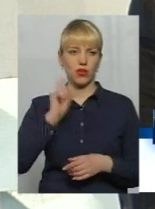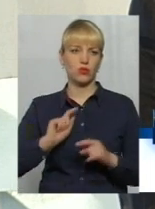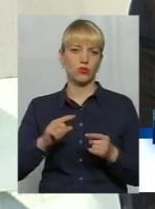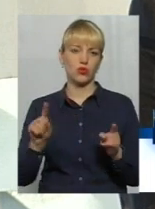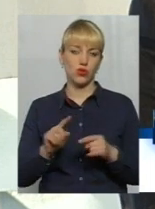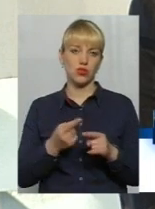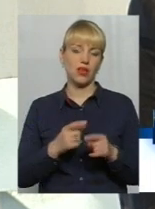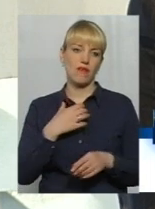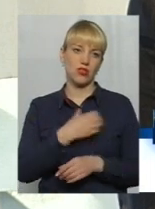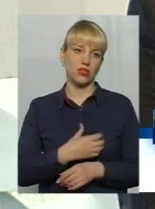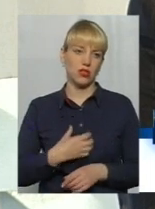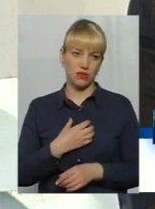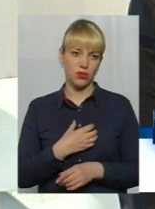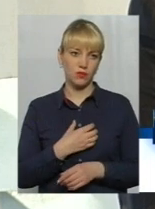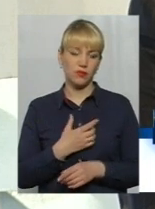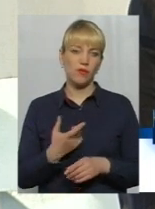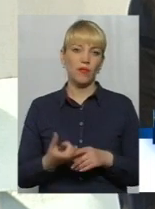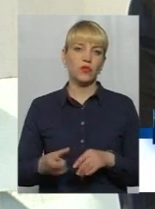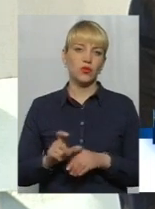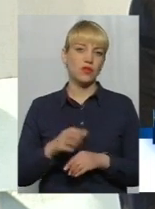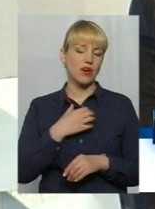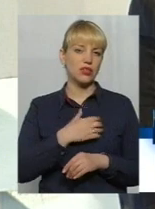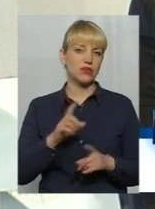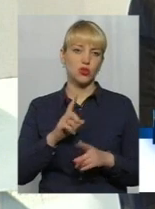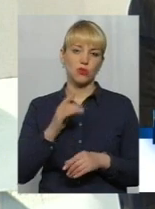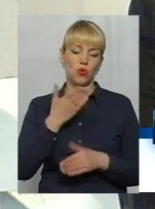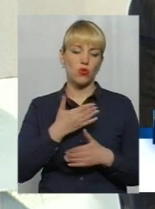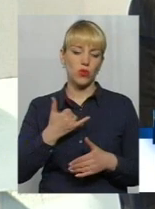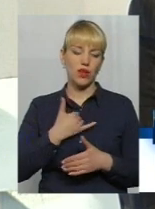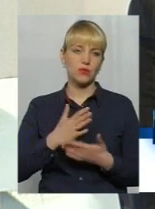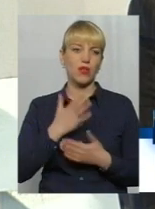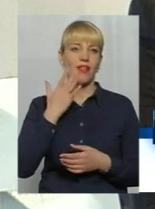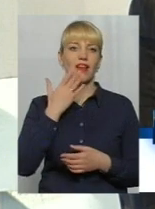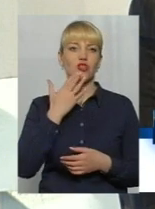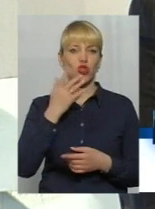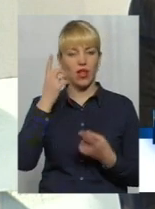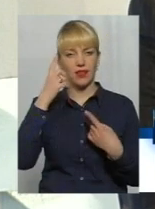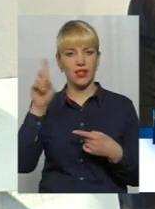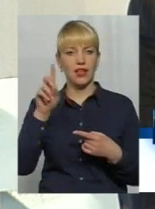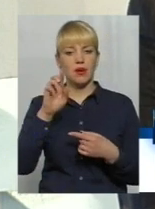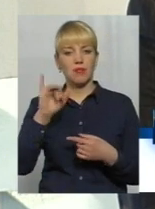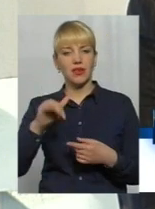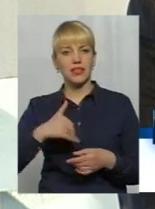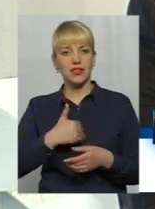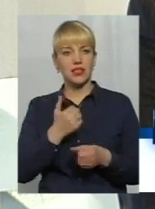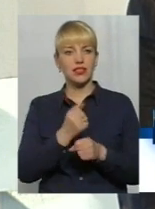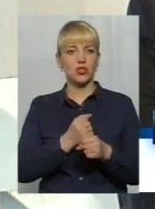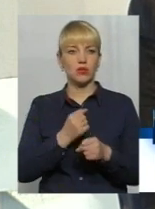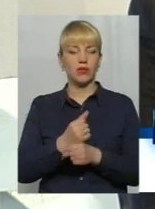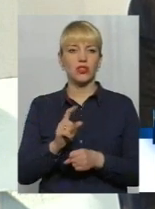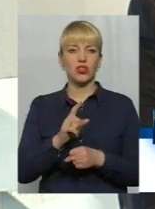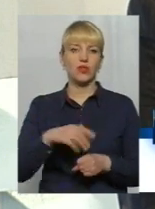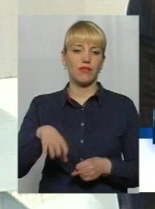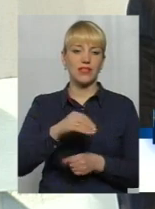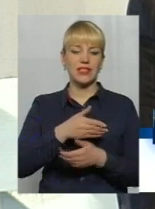що це дуже важливо. Дуже важливо, щоб в нас була національна ідея, яку ми хотіли б зробити, і щоб ми